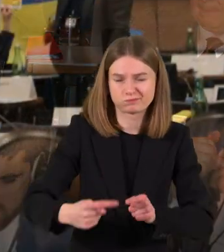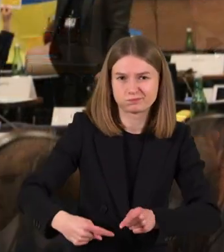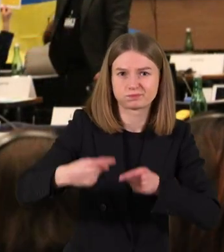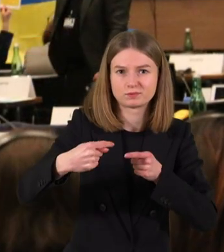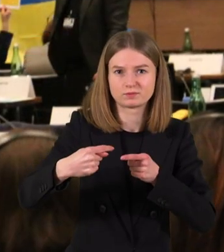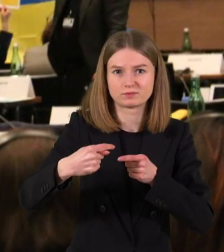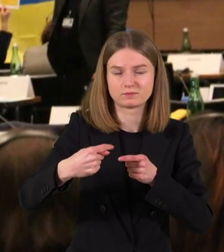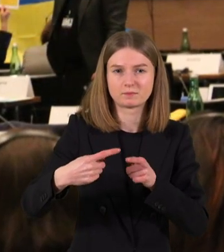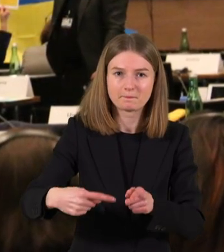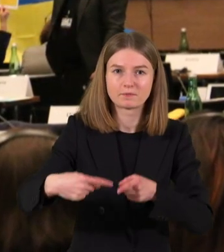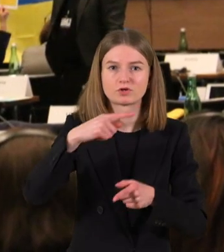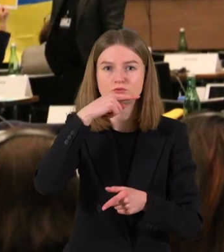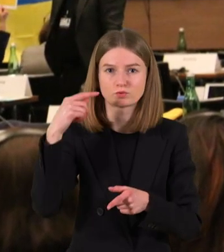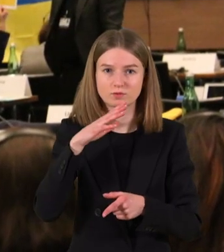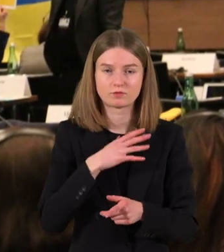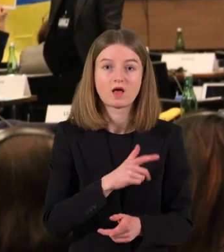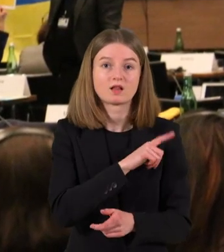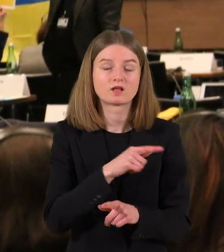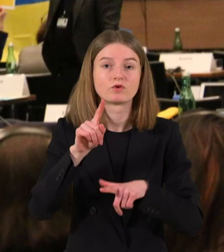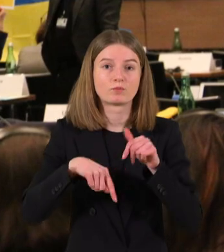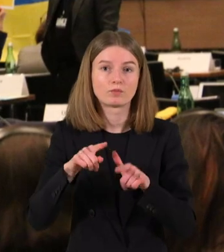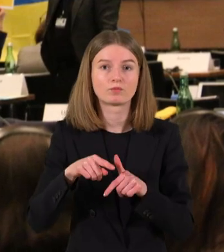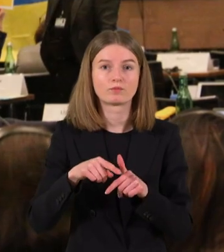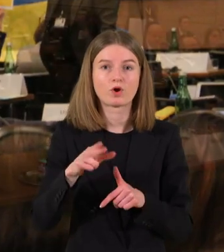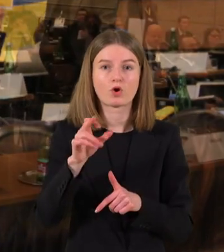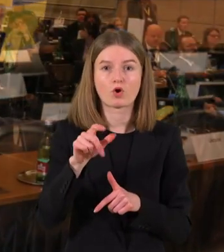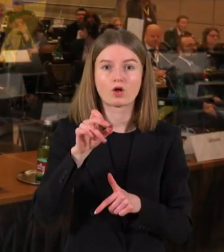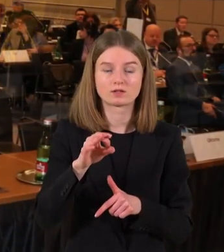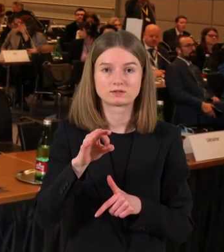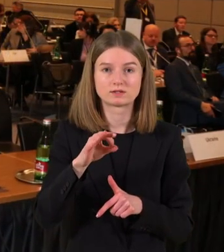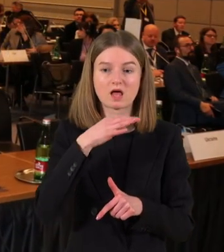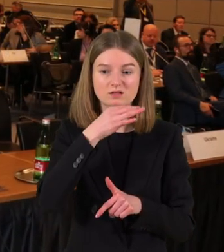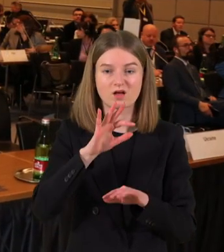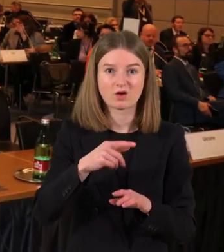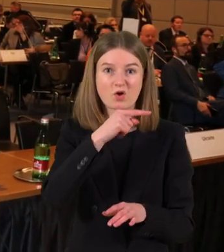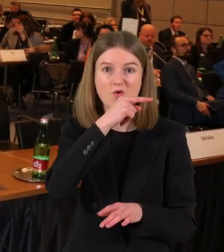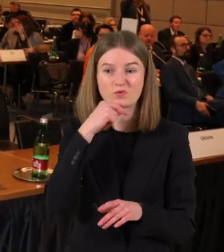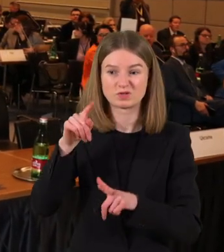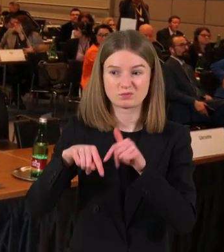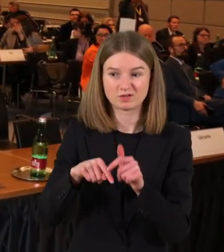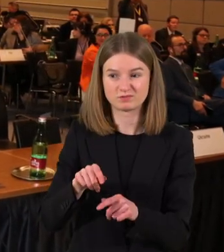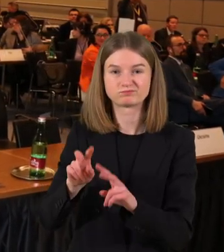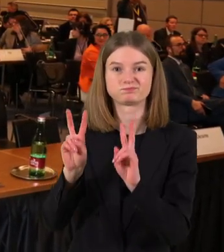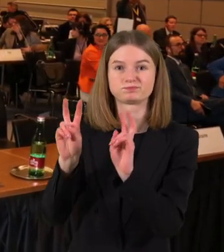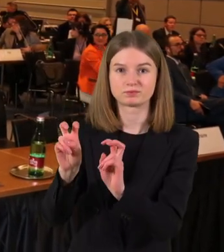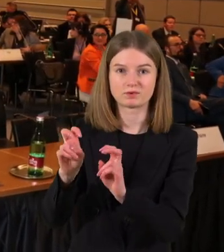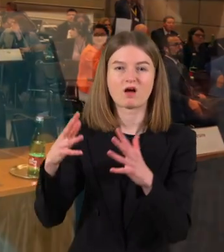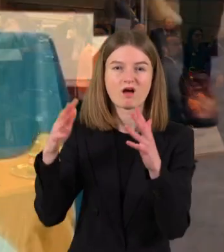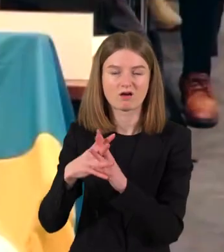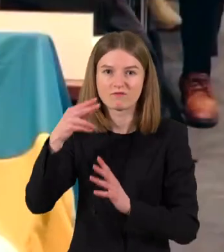Išrėžę tiesą jėkis Latvijos politikas Rigardas Kolas, pavadindamas Rusijos politikus karo nusikaltėlis.